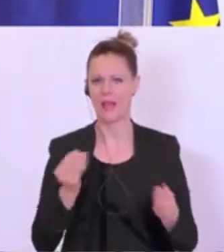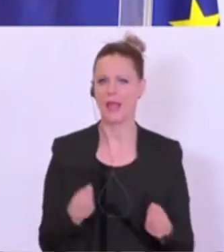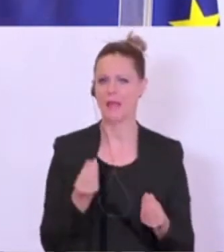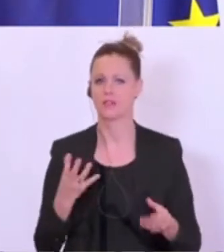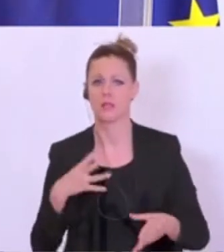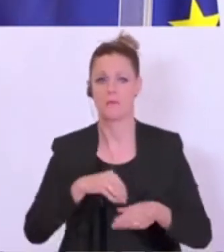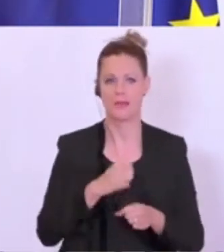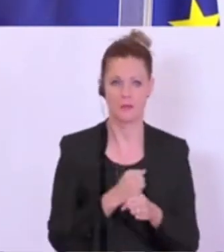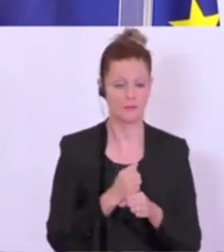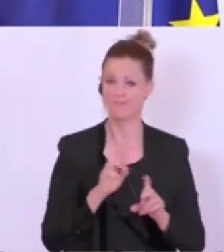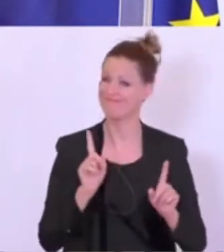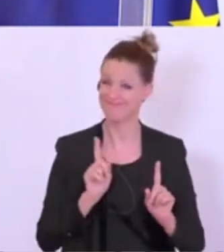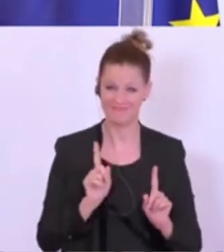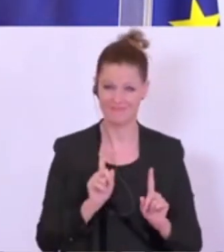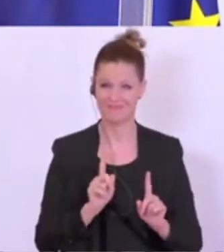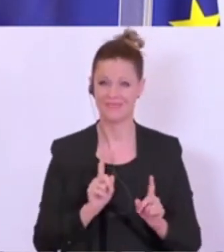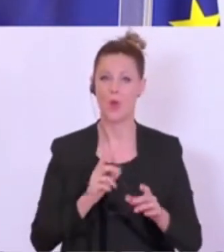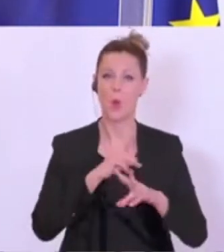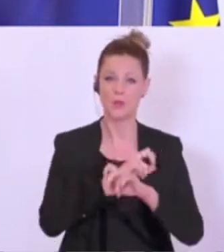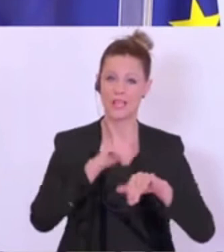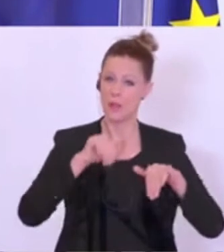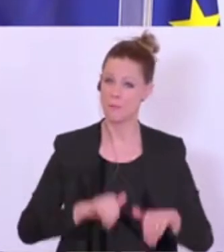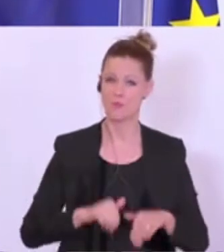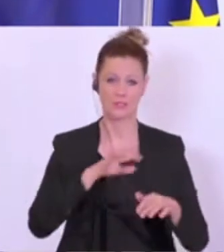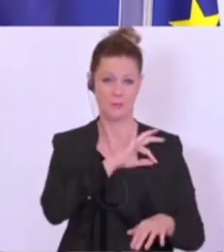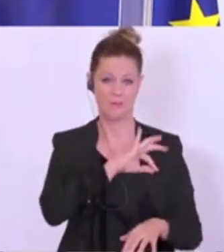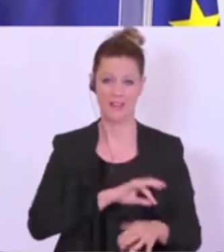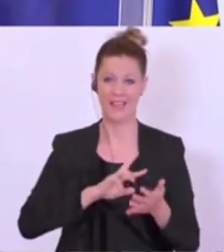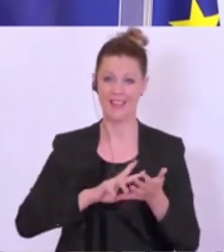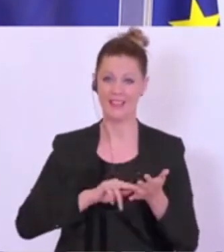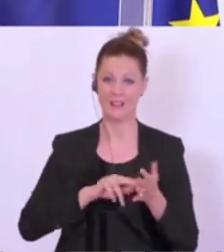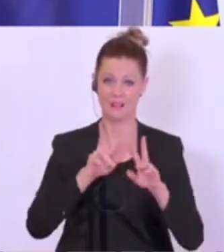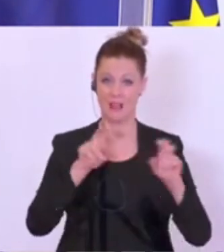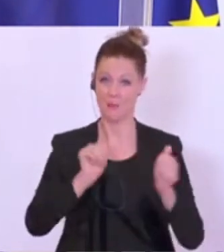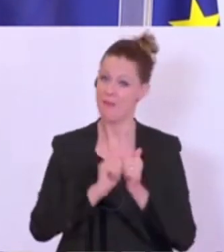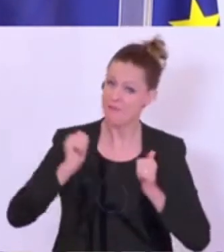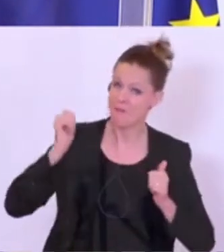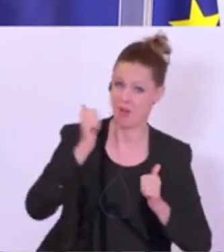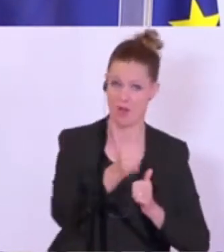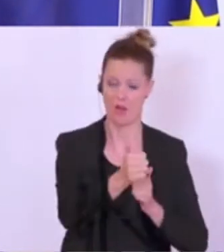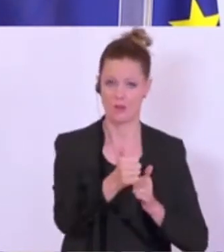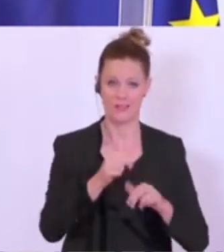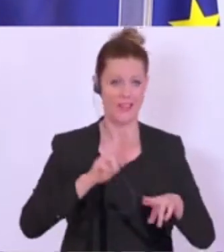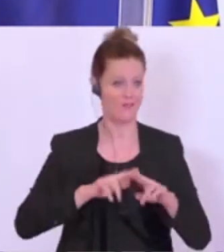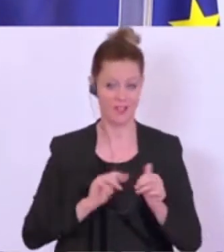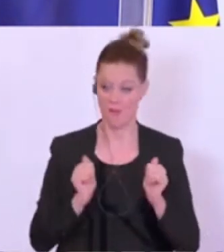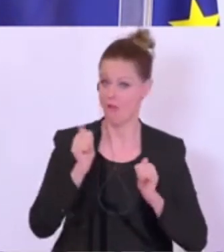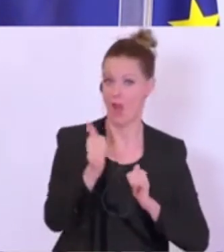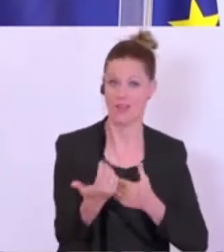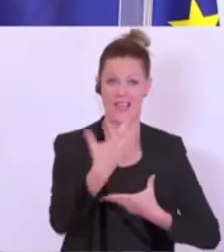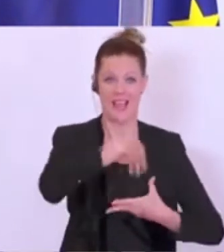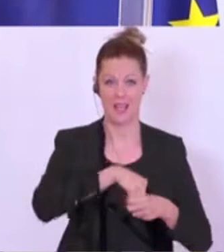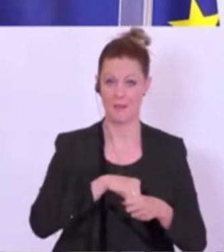Digitalisierung ganz weit vorne mit dabei sein. Nur wenn wir vorne mit dabei sind, gehören wir auch zu den